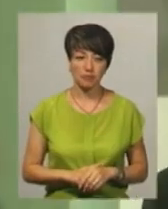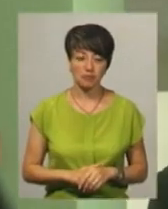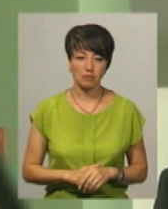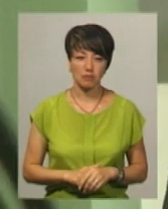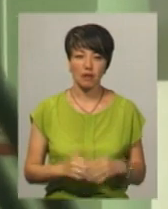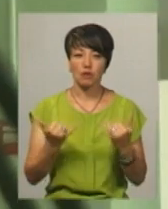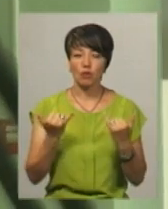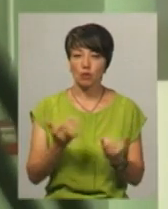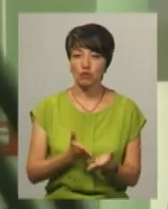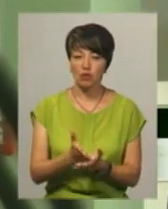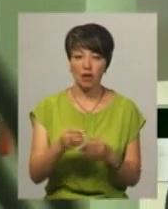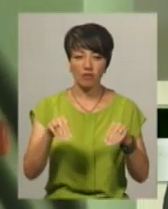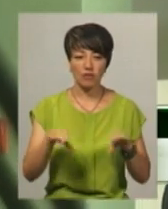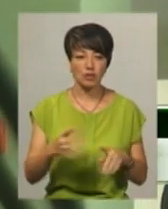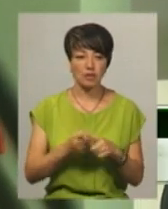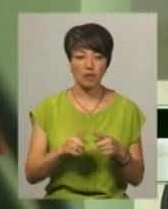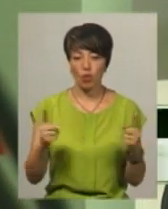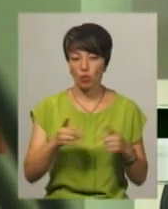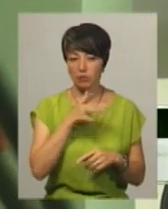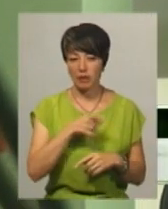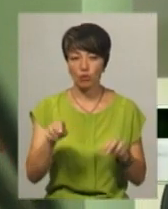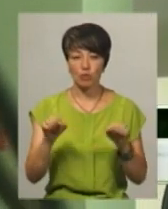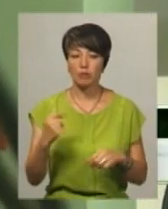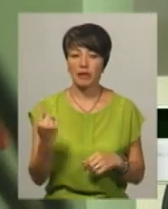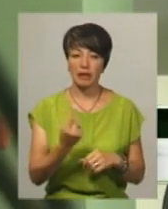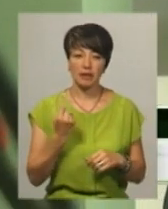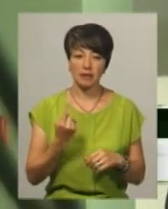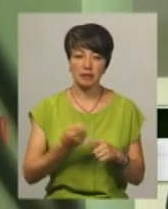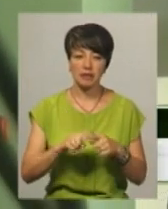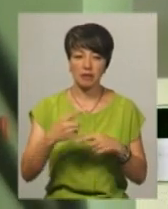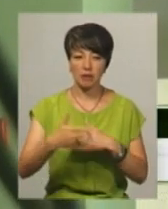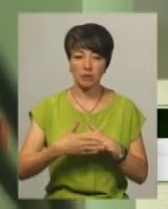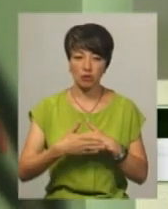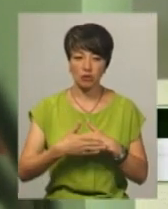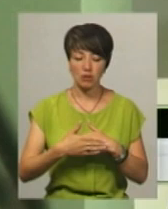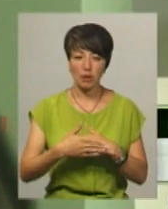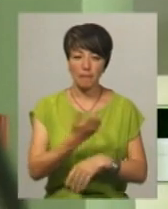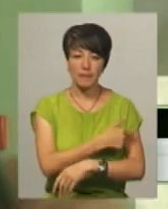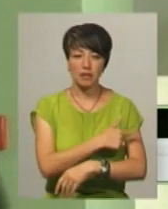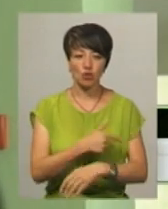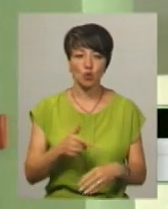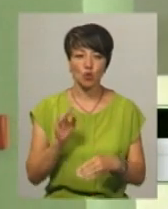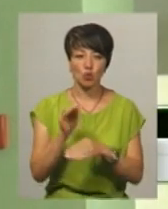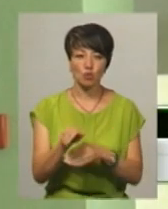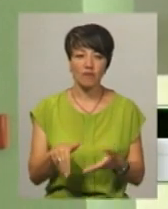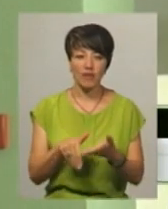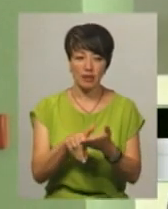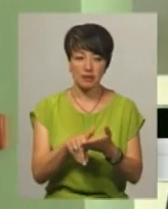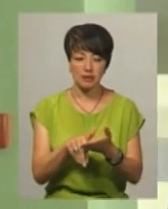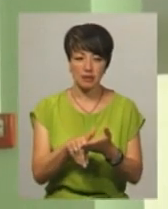Сьогодні шлях вирішення на цей короткий період може бути єдиний – це наближення медичної субвенції з